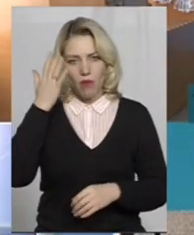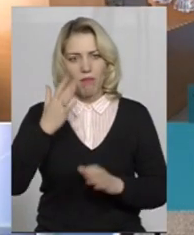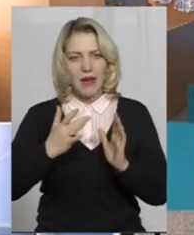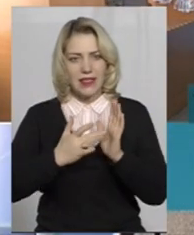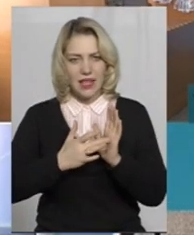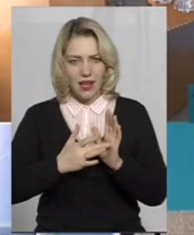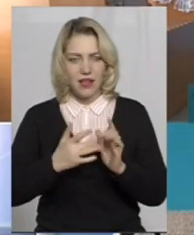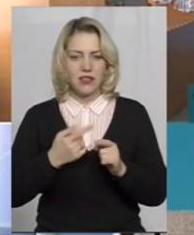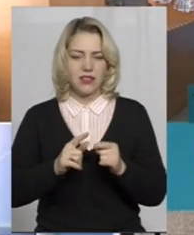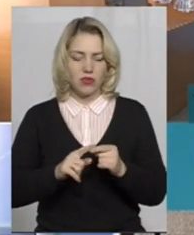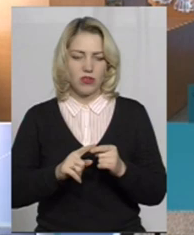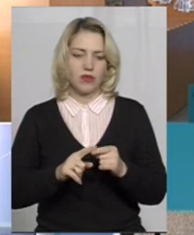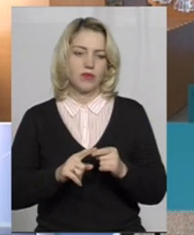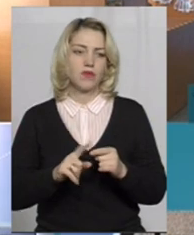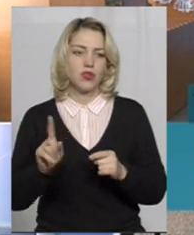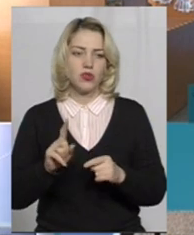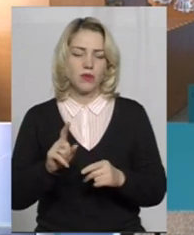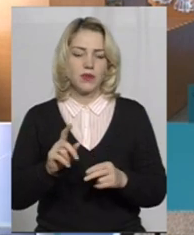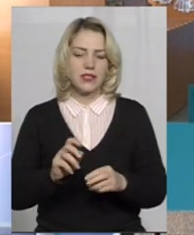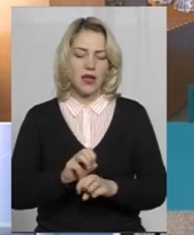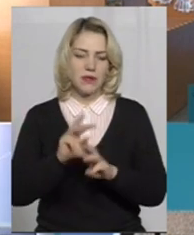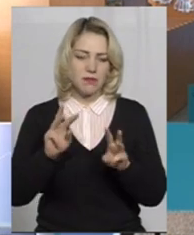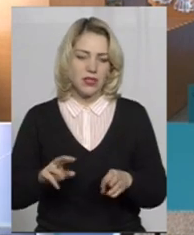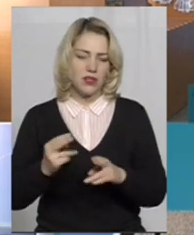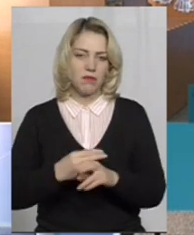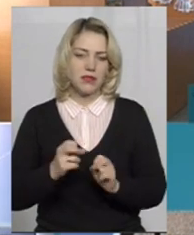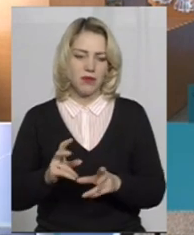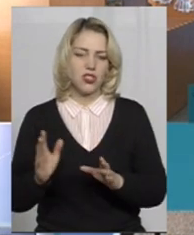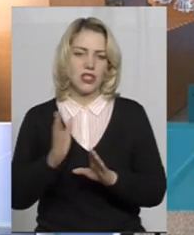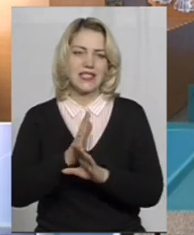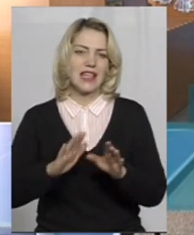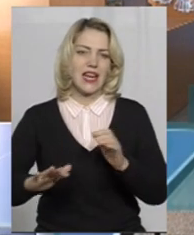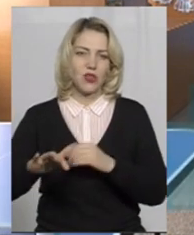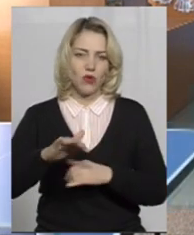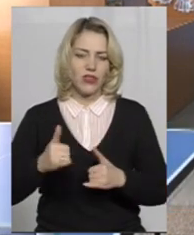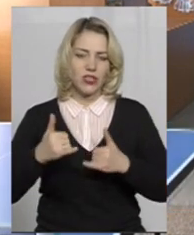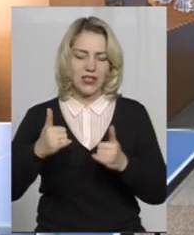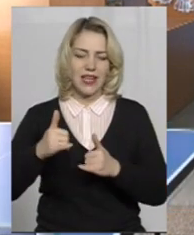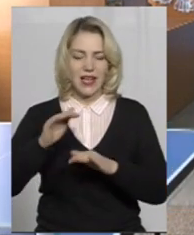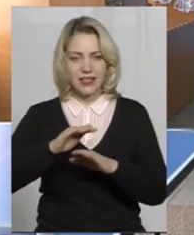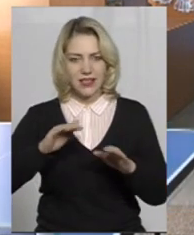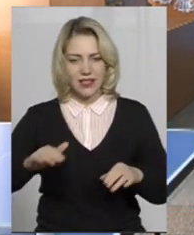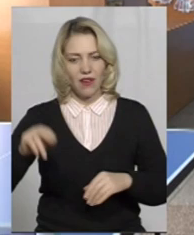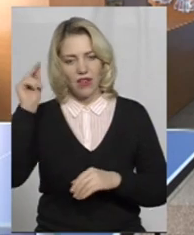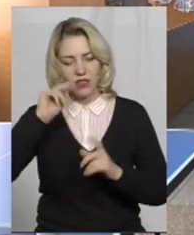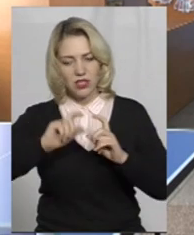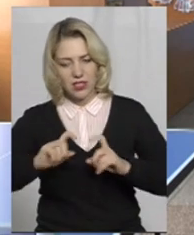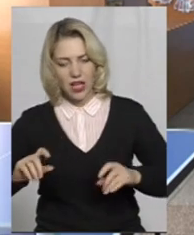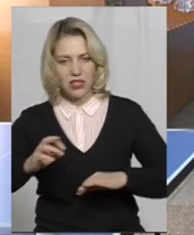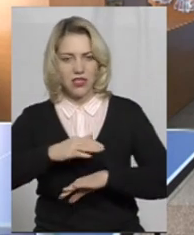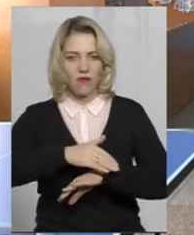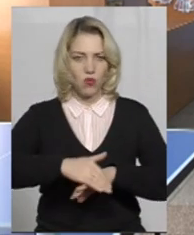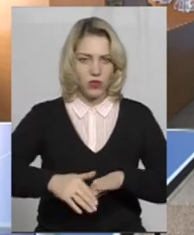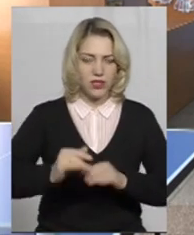– це забезпечити безпечне середовище дітей в начальних закладах, на вулиці, вдома, а також